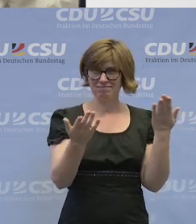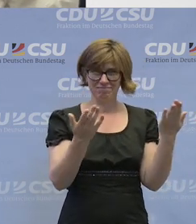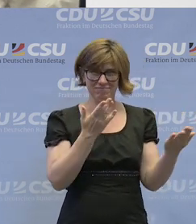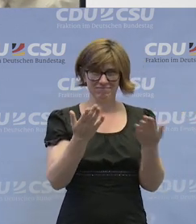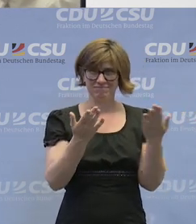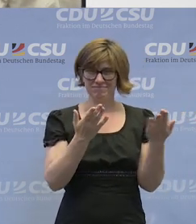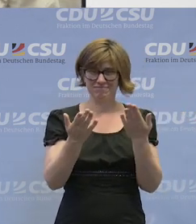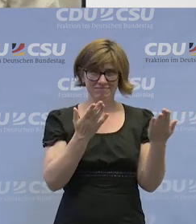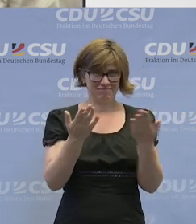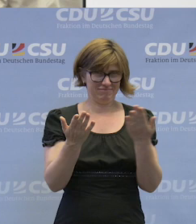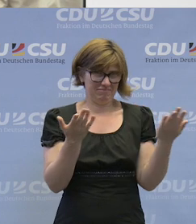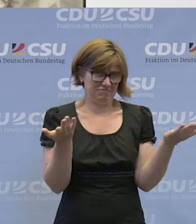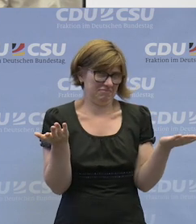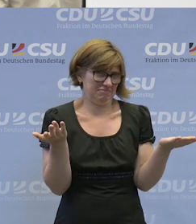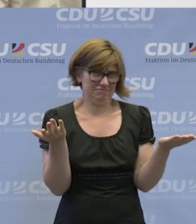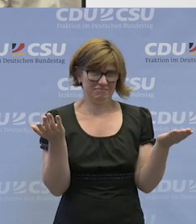ist da,